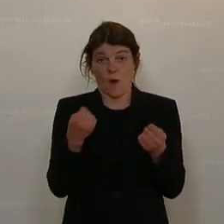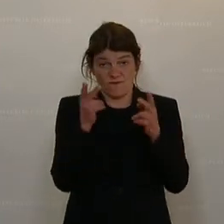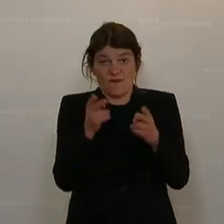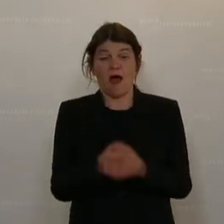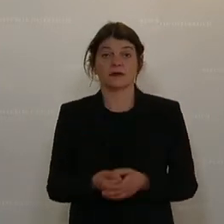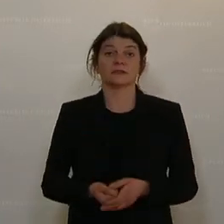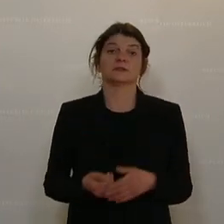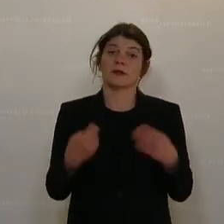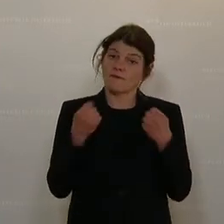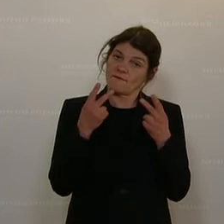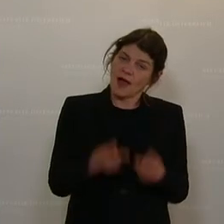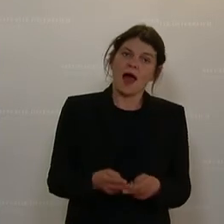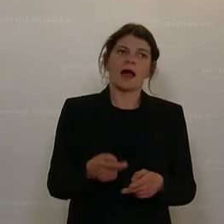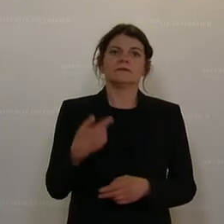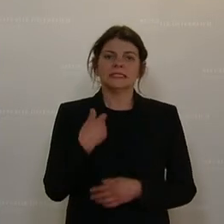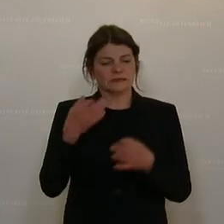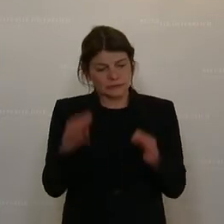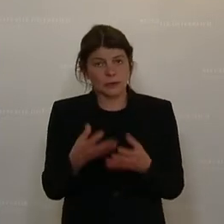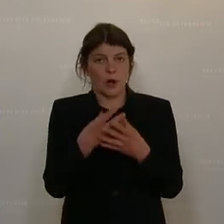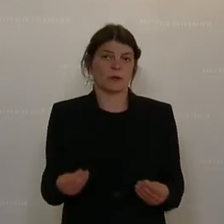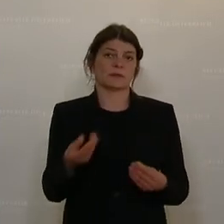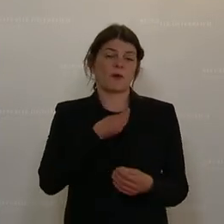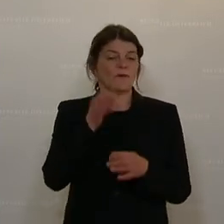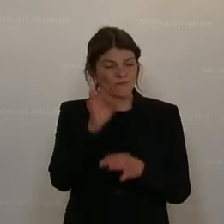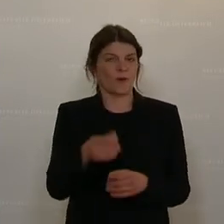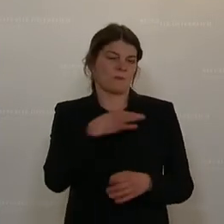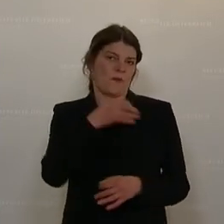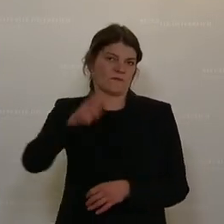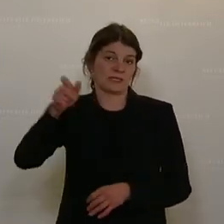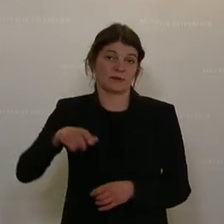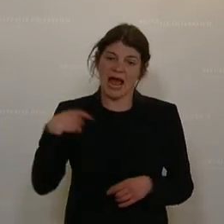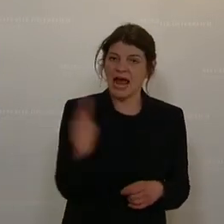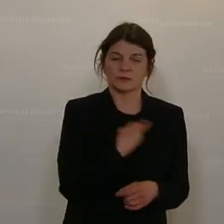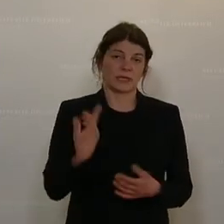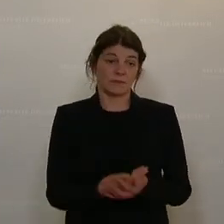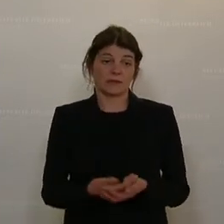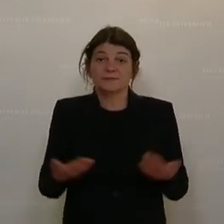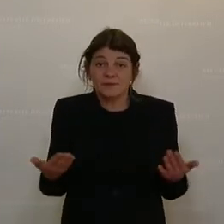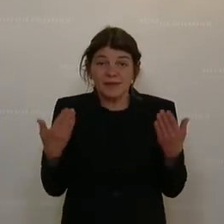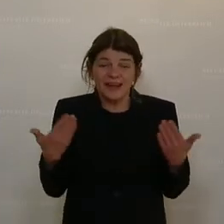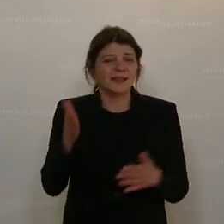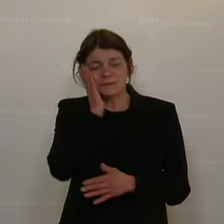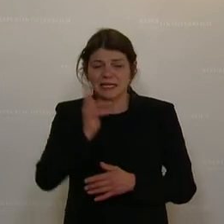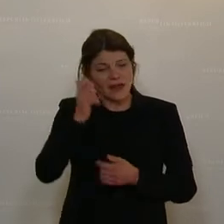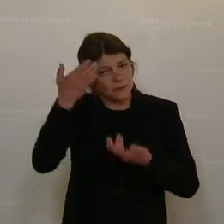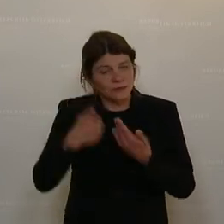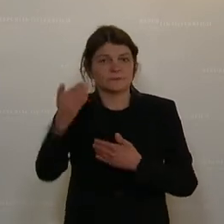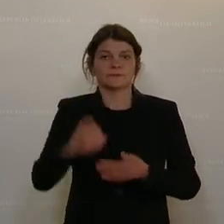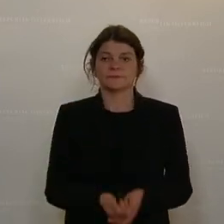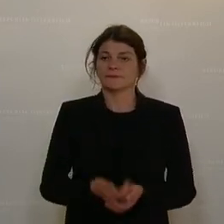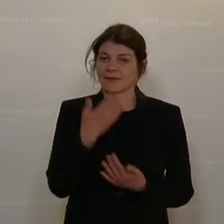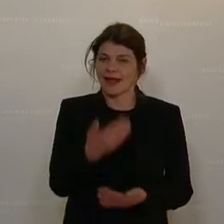wirklich, ich hoffe wirklich, dass wir eine entsprechende Lösung für die Betroffenen finden, alle miteinander. Ja, gehen wir es an. Danke.